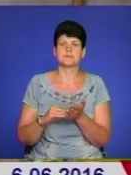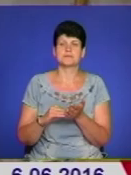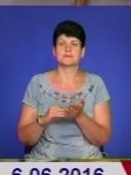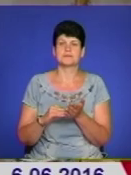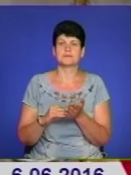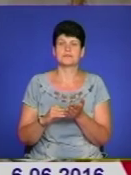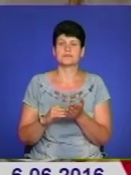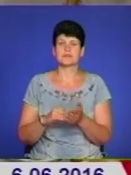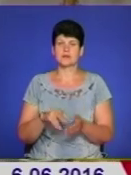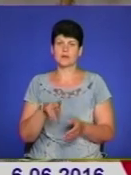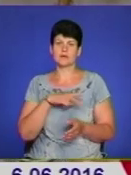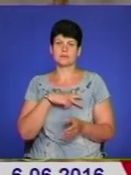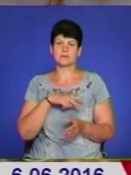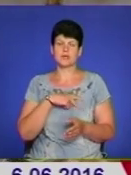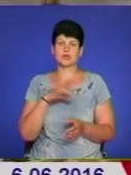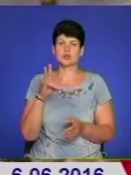нобілянтів.